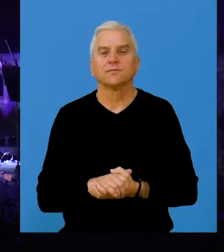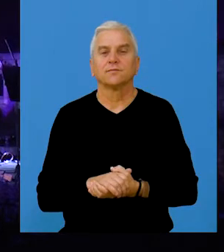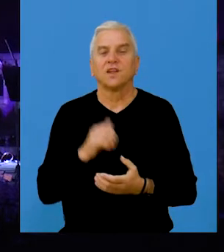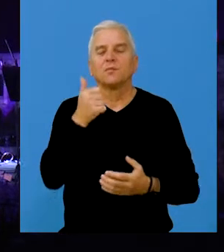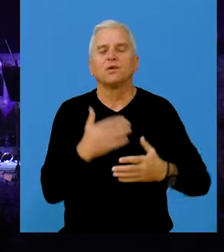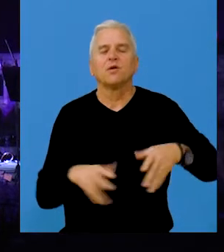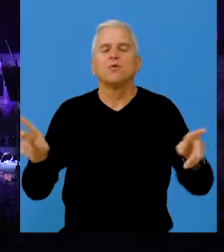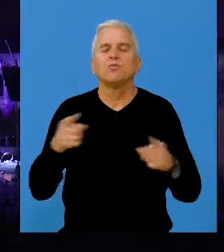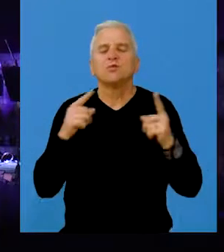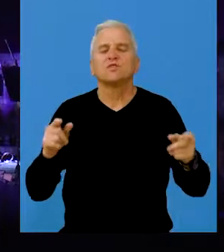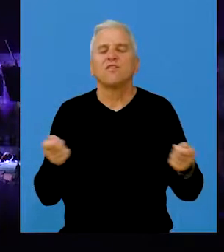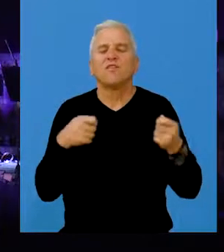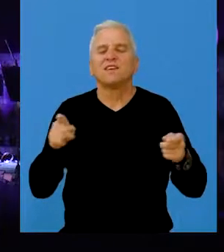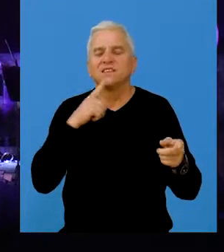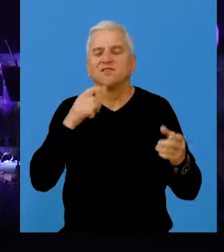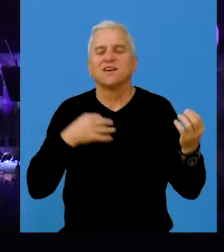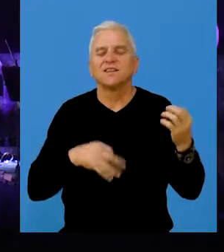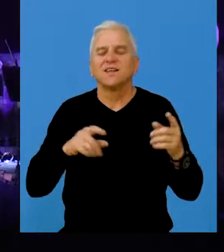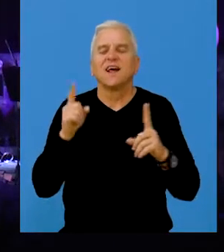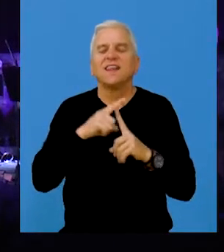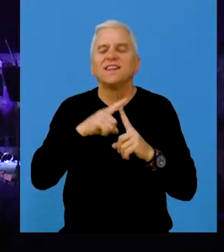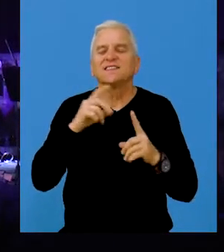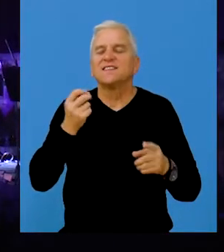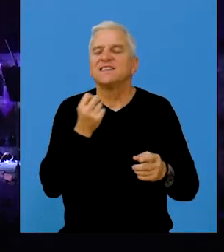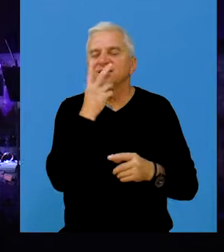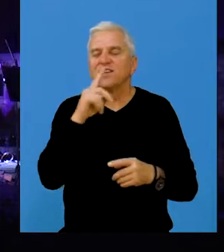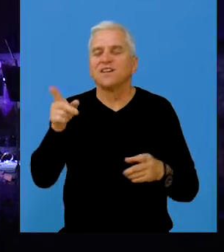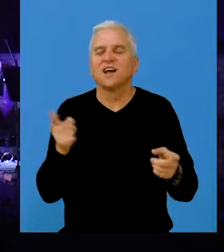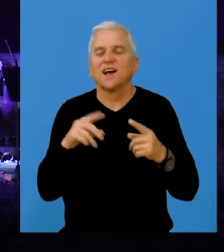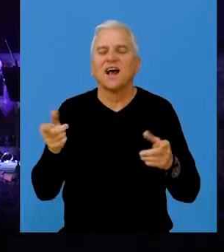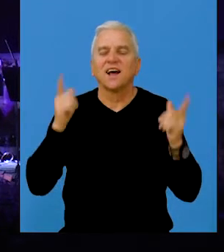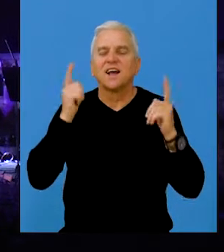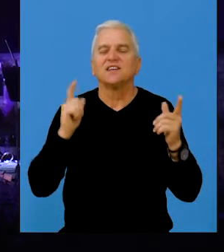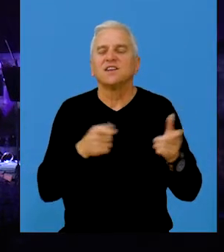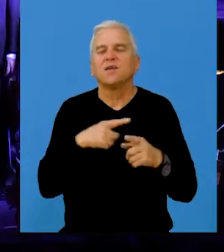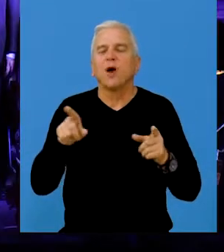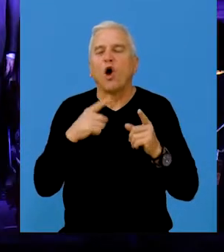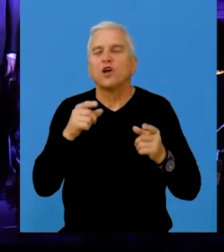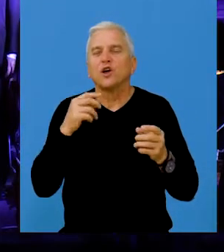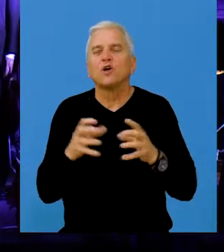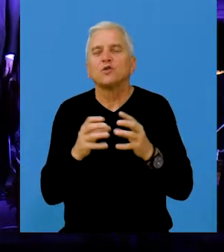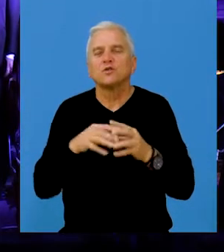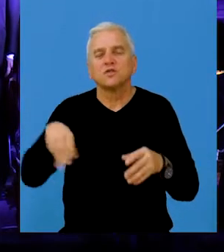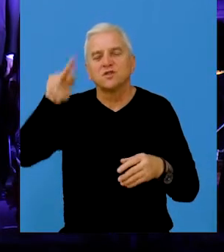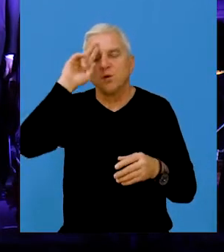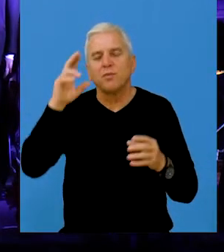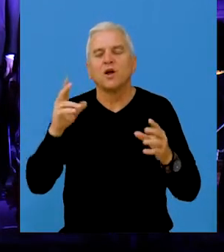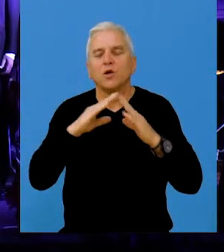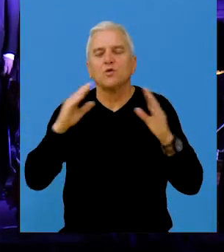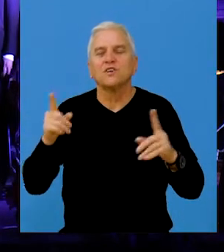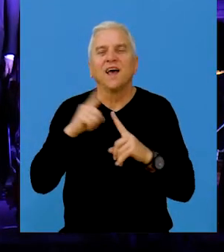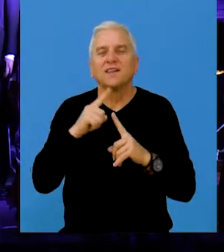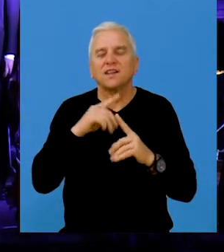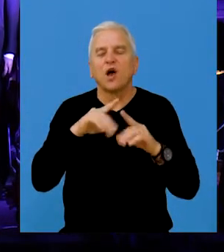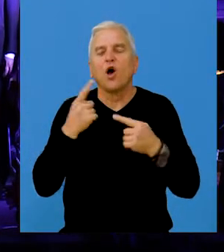Prvi muzički festival orkestara Tijski cvet u organizaciji Gradskog orkestra Beus održan je u spomenku Ćitanu